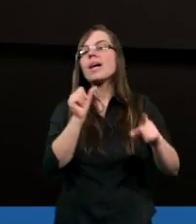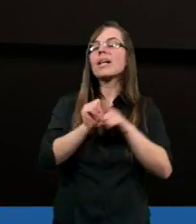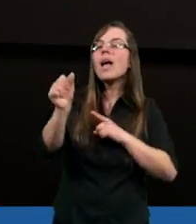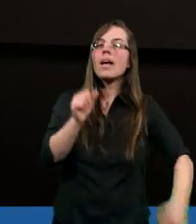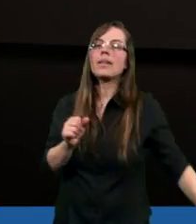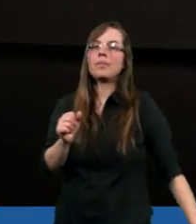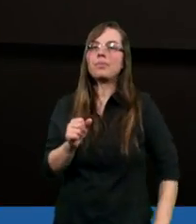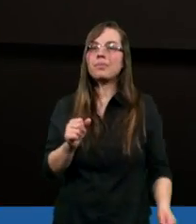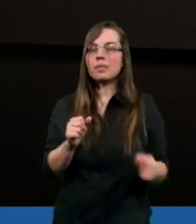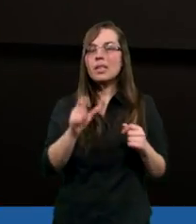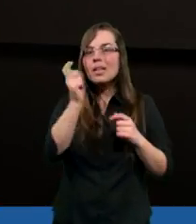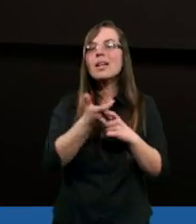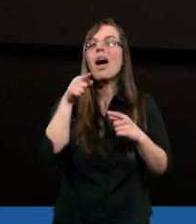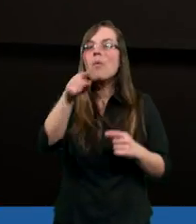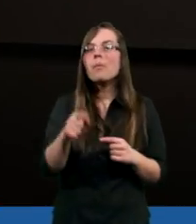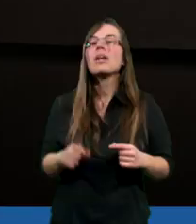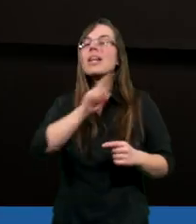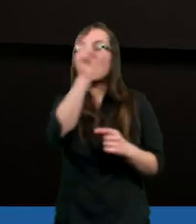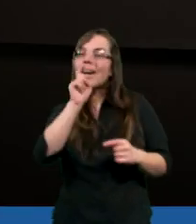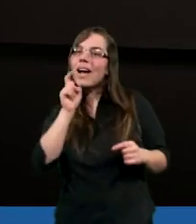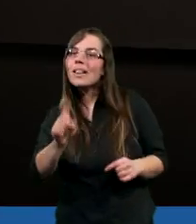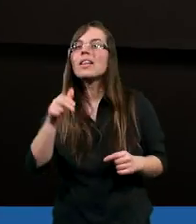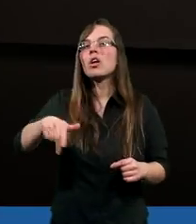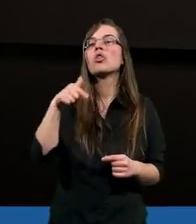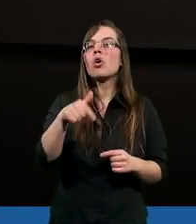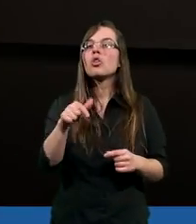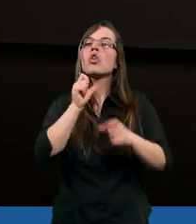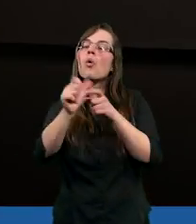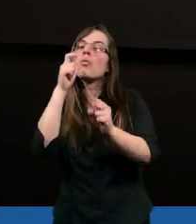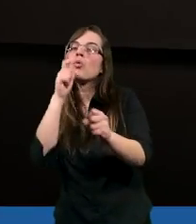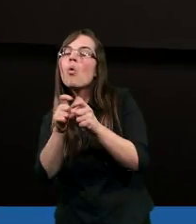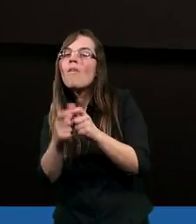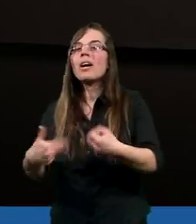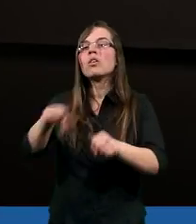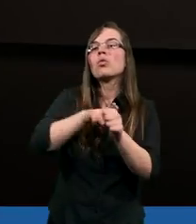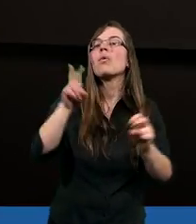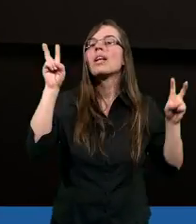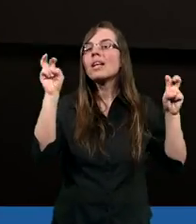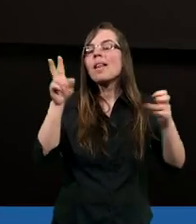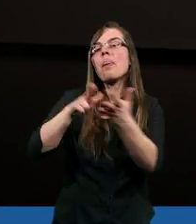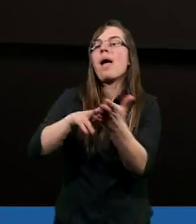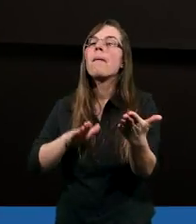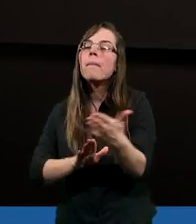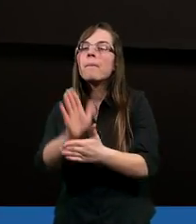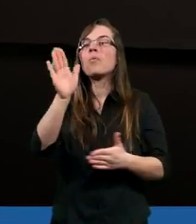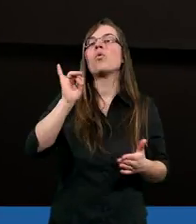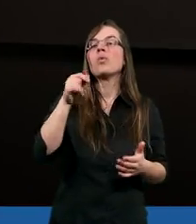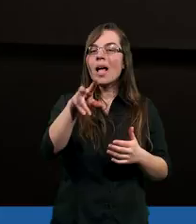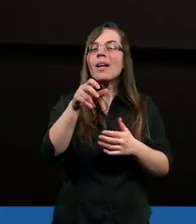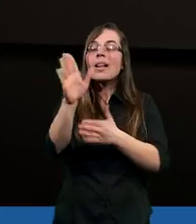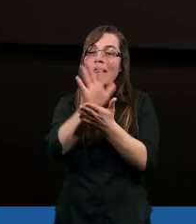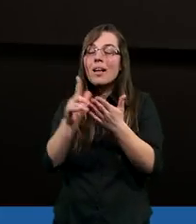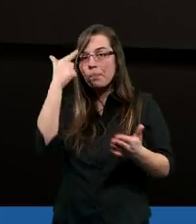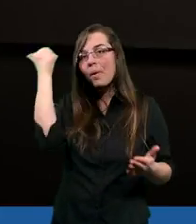myślę, w całym tym zagadnieniu, to są słowa, które cytowaliśmy na początku jako tekst